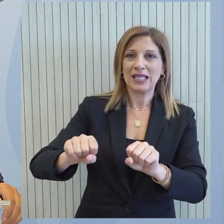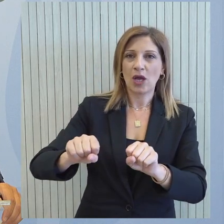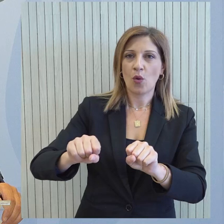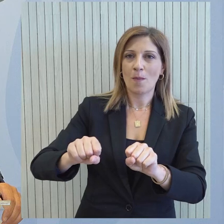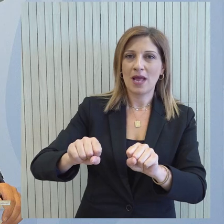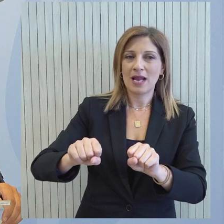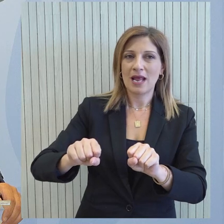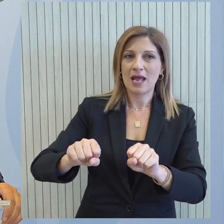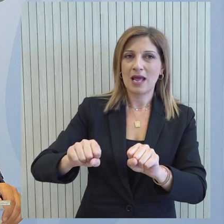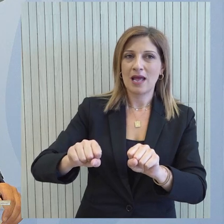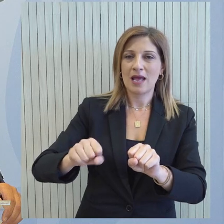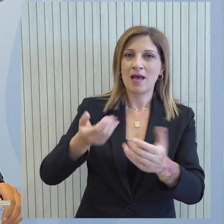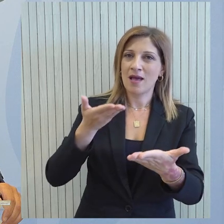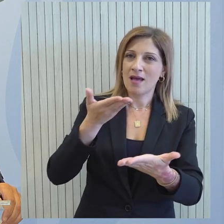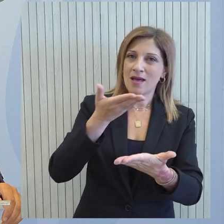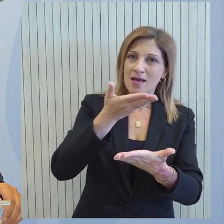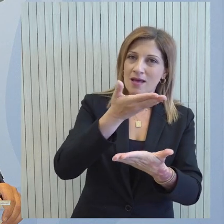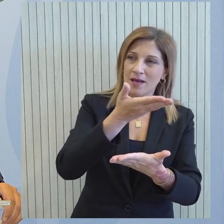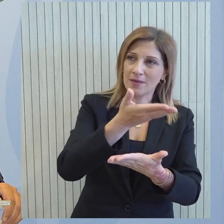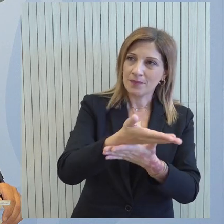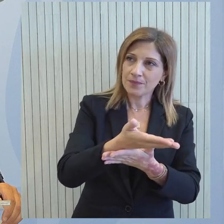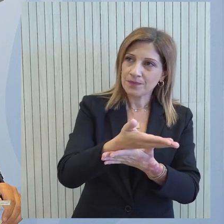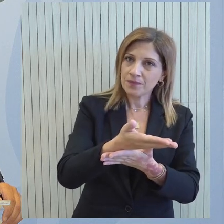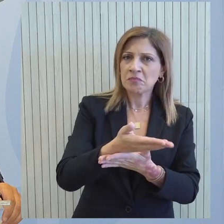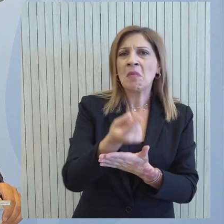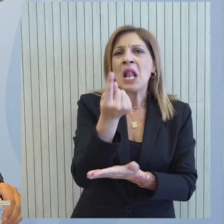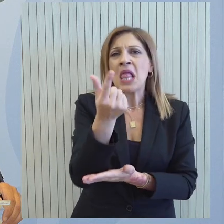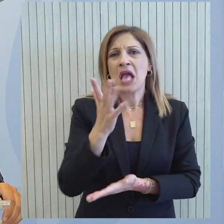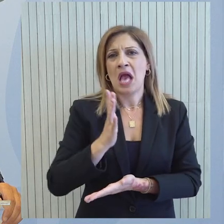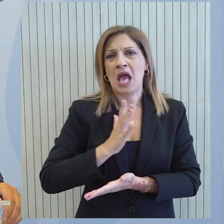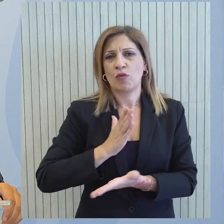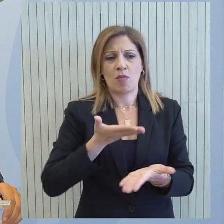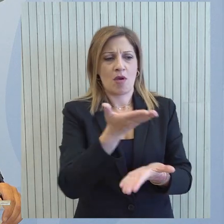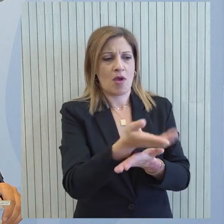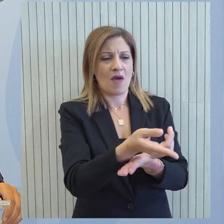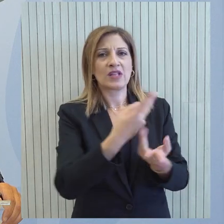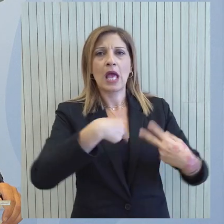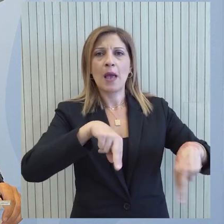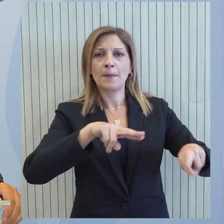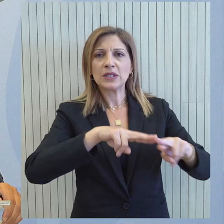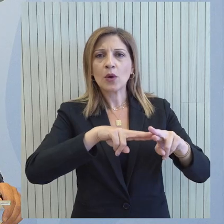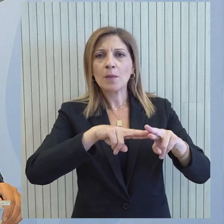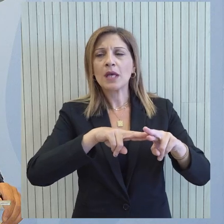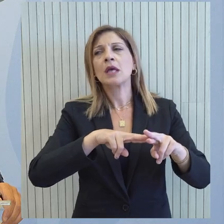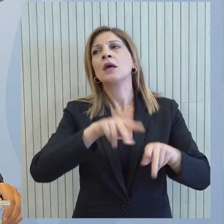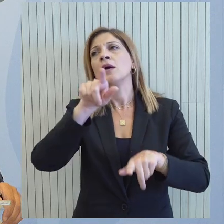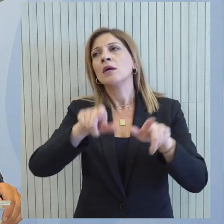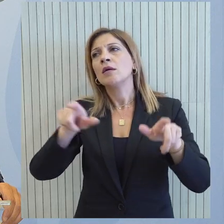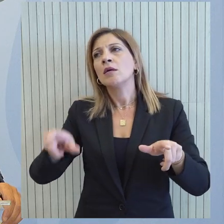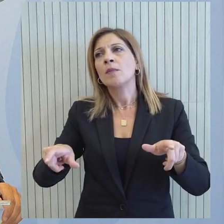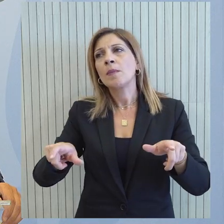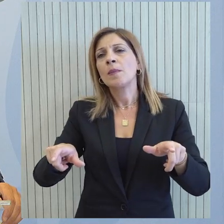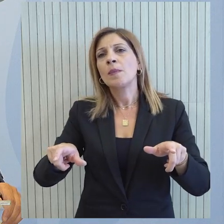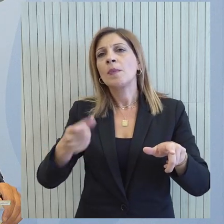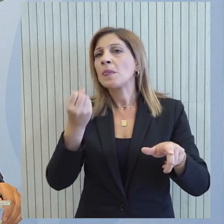περιοχές μας έχει καταφύγει σε αυτή την επιτροπή και ακόμη πιο περουλάχιστος είναι ο αριθμός